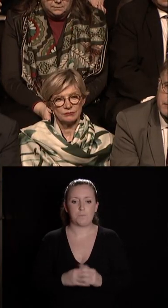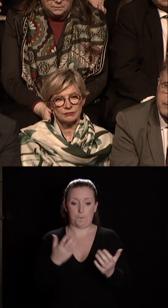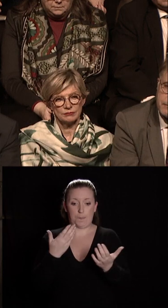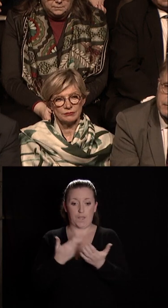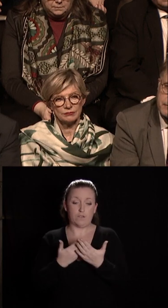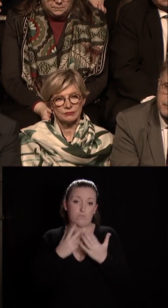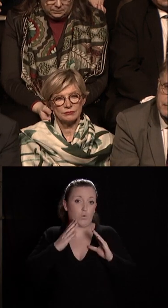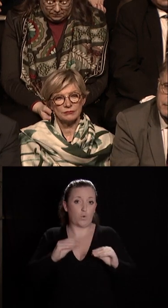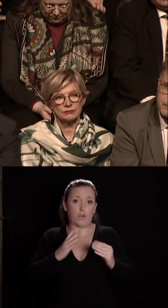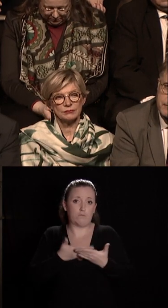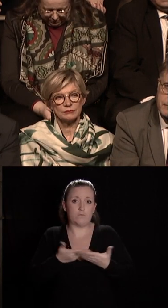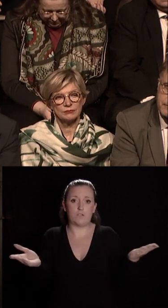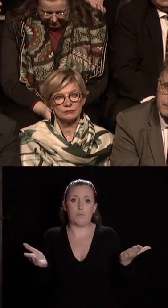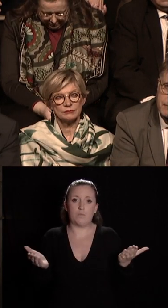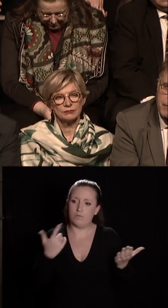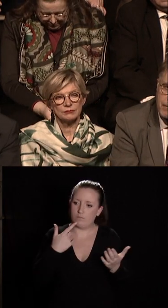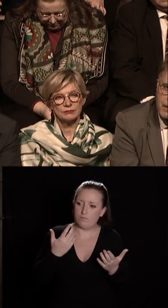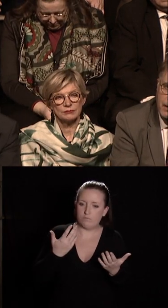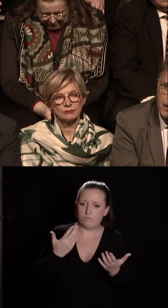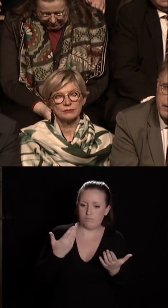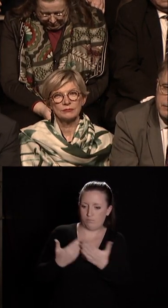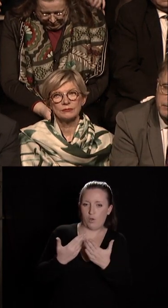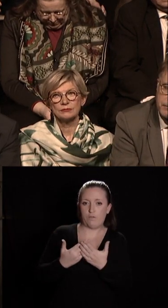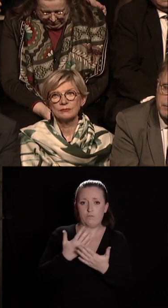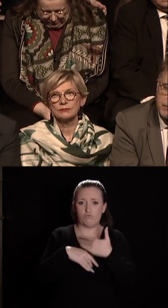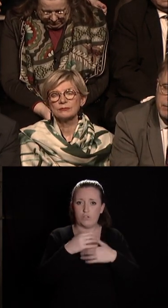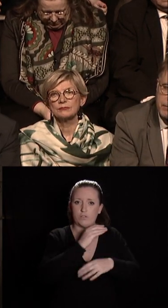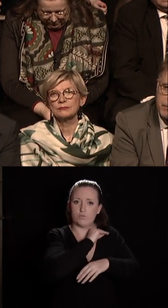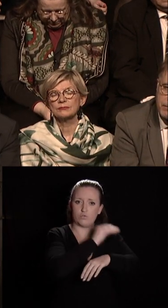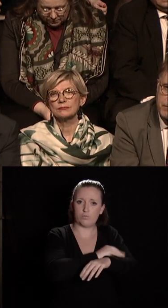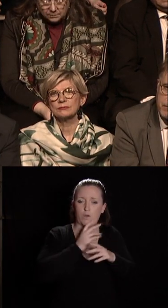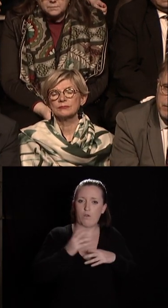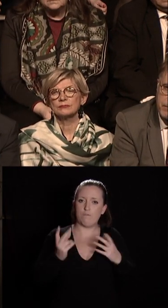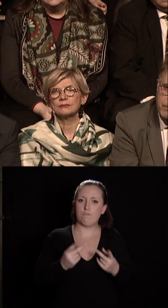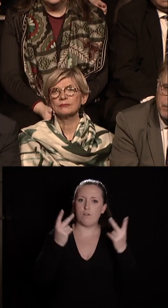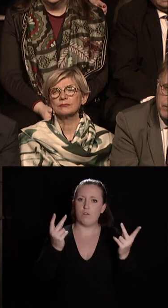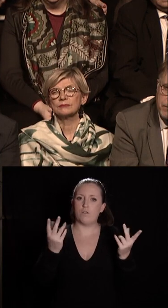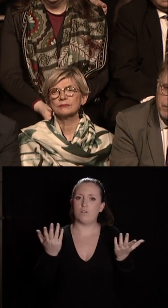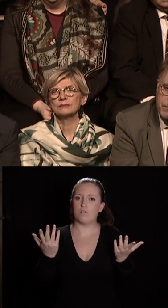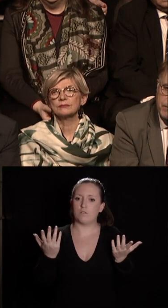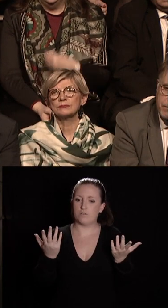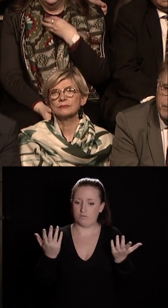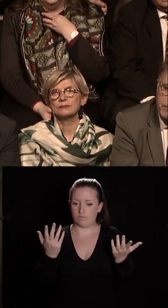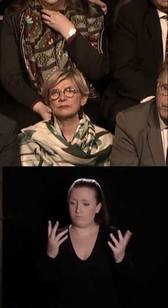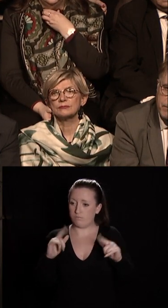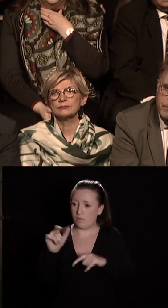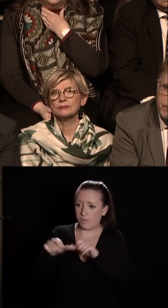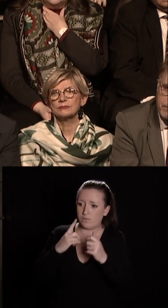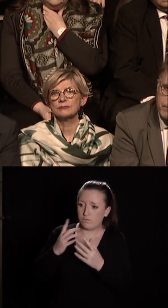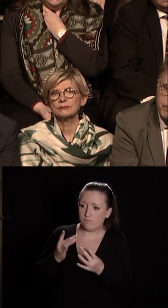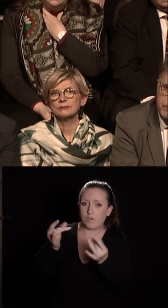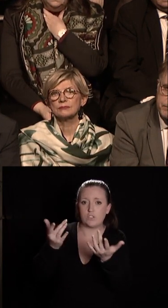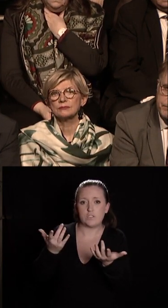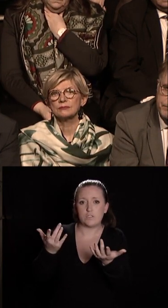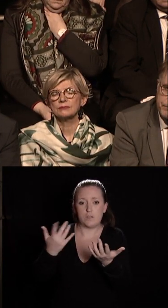concrète simple de montrer qu'à travers le sport et les valeurs et bien nous sommes aux côtés de ceux les plus fragiles d'entre nous